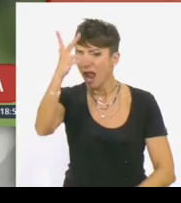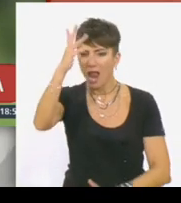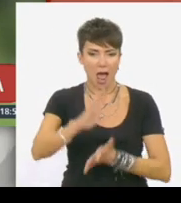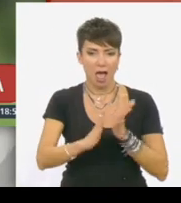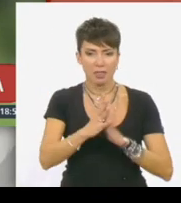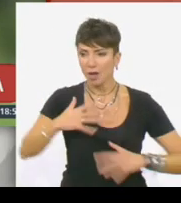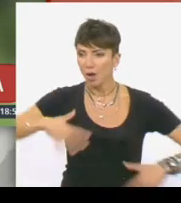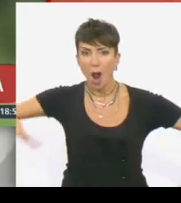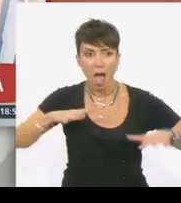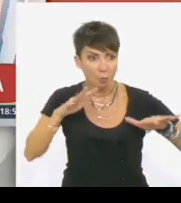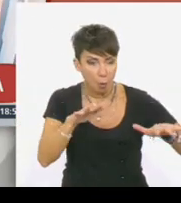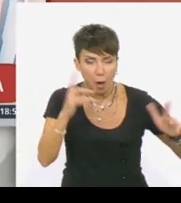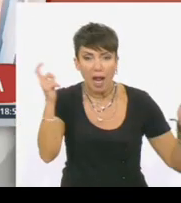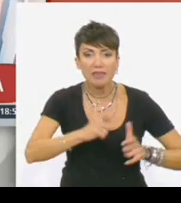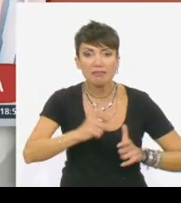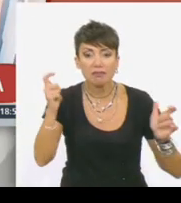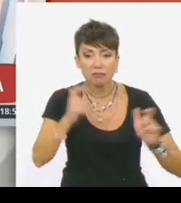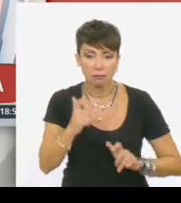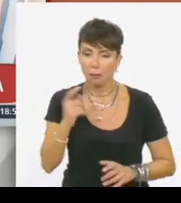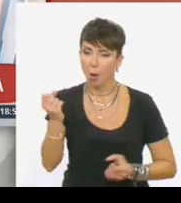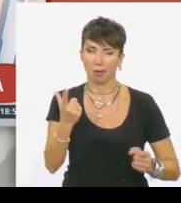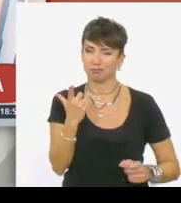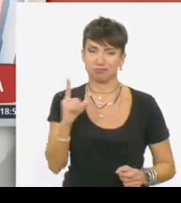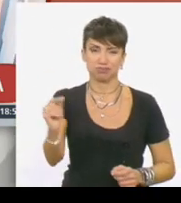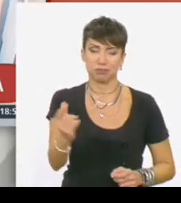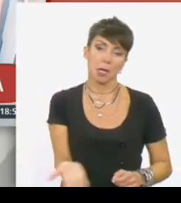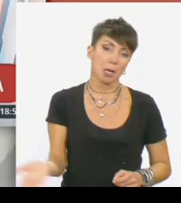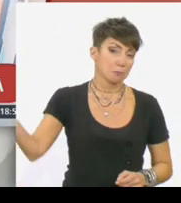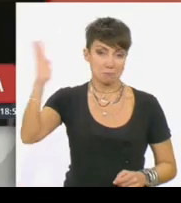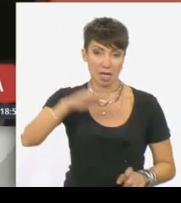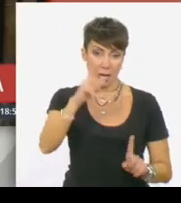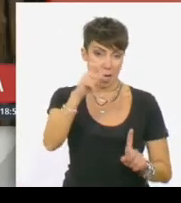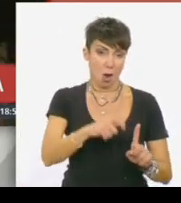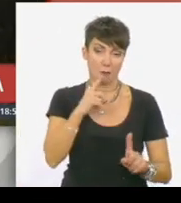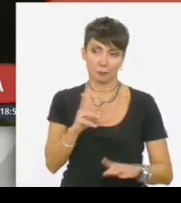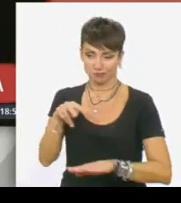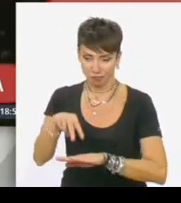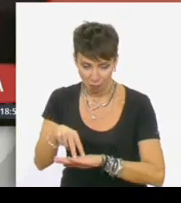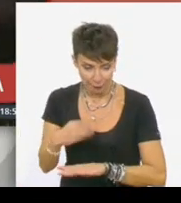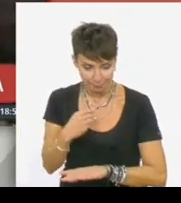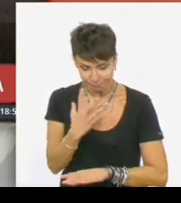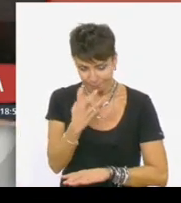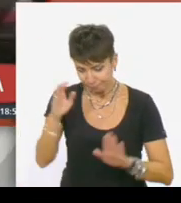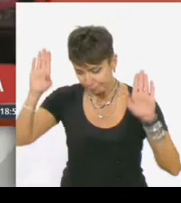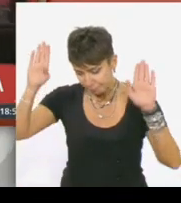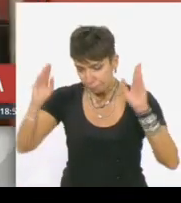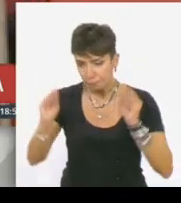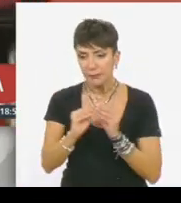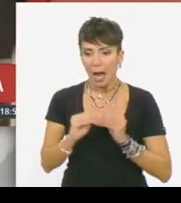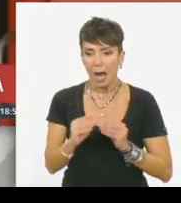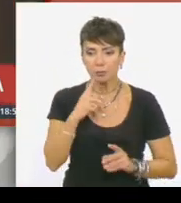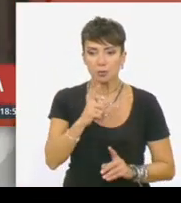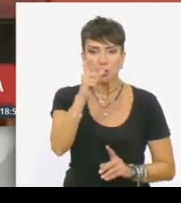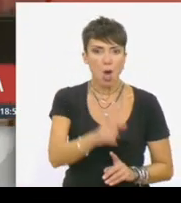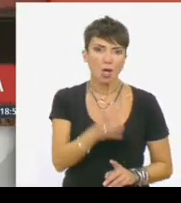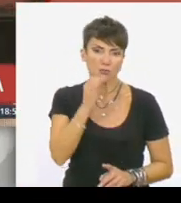έκλαικε πολλής κόσμος εδώ που το είδαμε. Ο οδηγός εξαφανίστηκε. Μέρες αργότερα αποφάσισε να εμφανιστεί στη δικαιοσύνη, προκαλώντας με την απολογία του